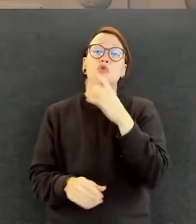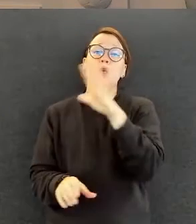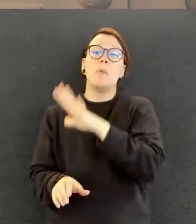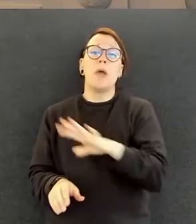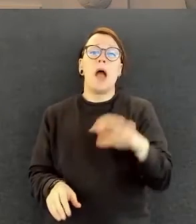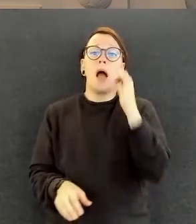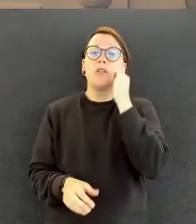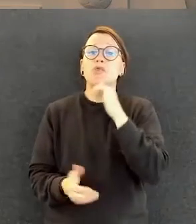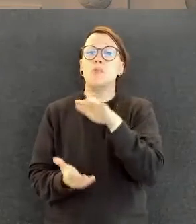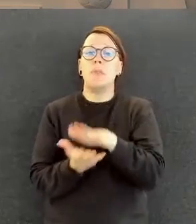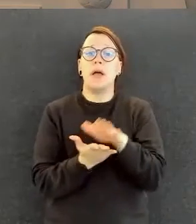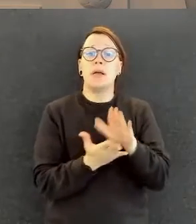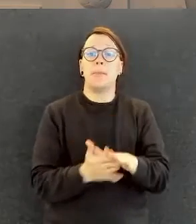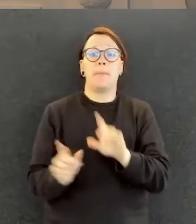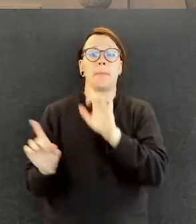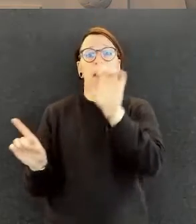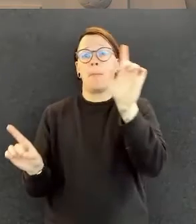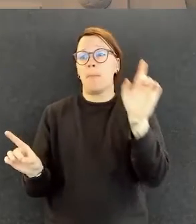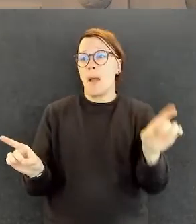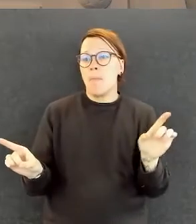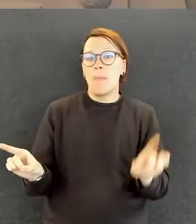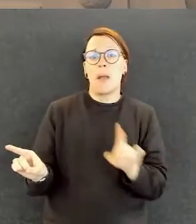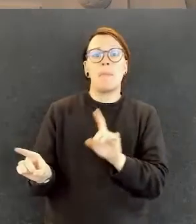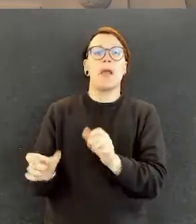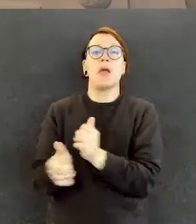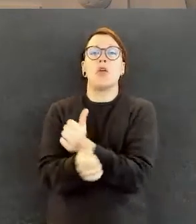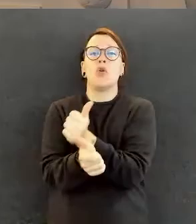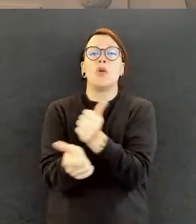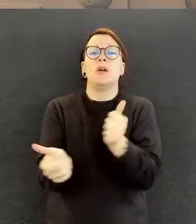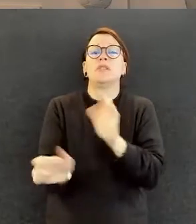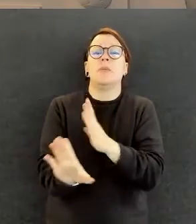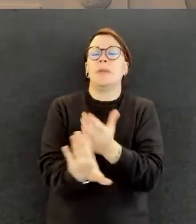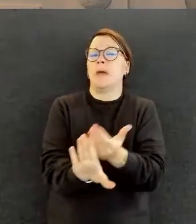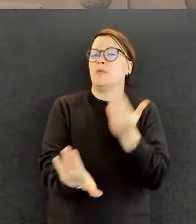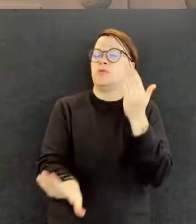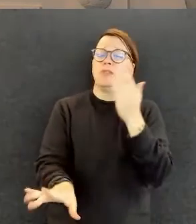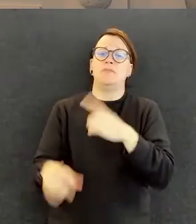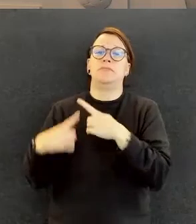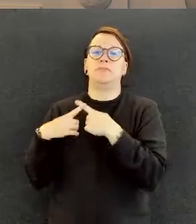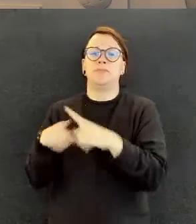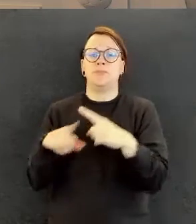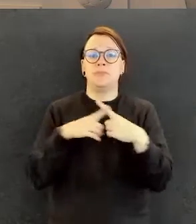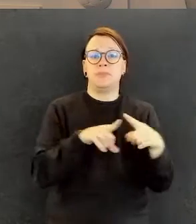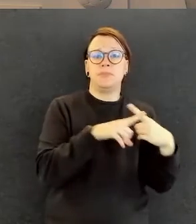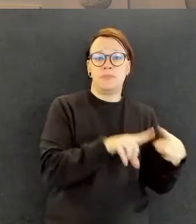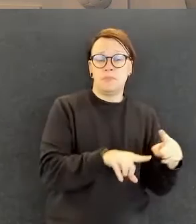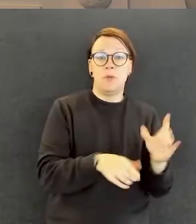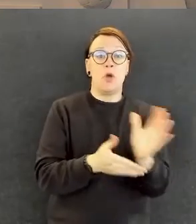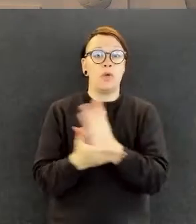niillä on erilaiset taustat, niillä on erilaisia vammoja ja niillä ei välttämättä kaikilla ole vammoja.